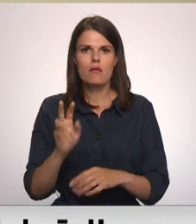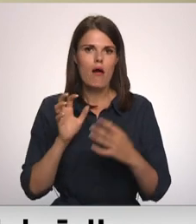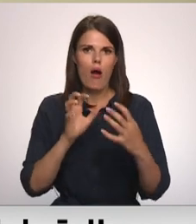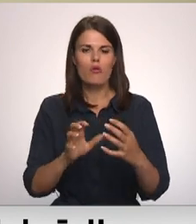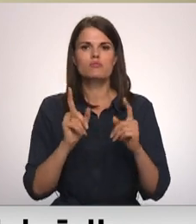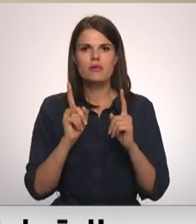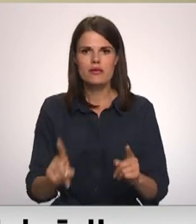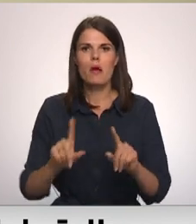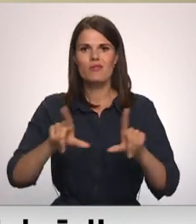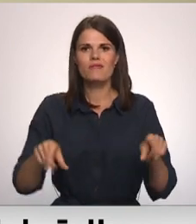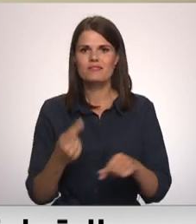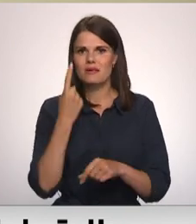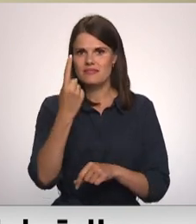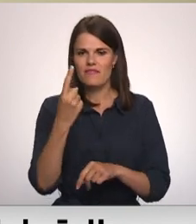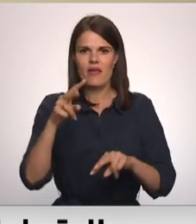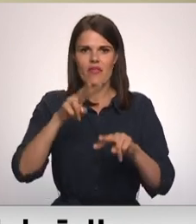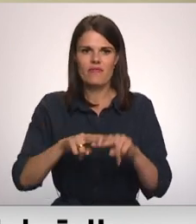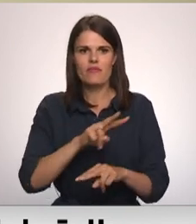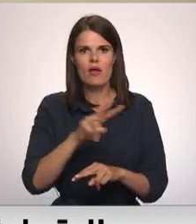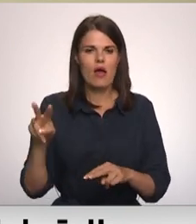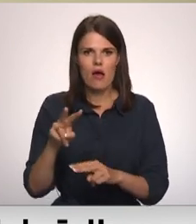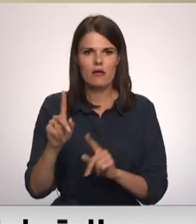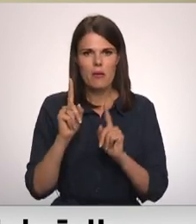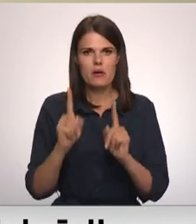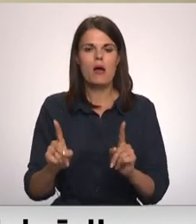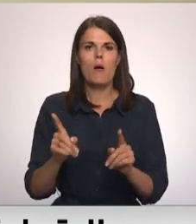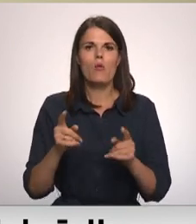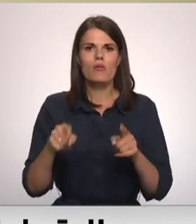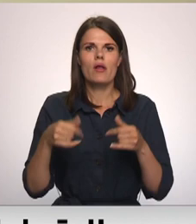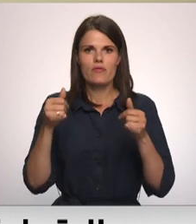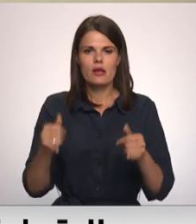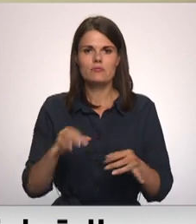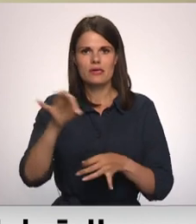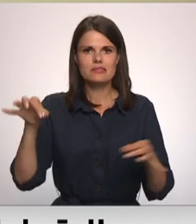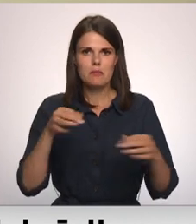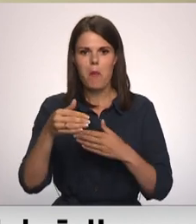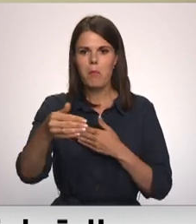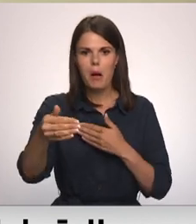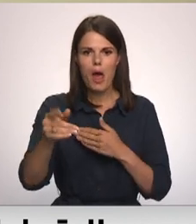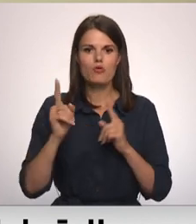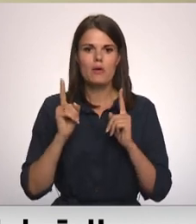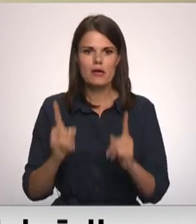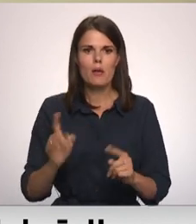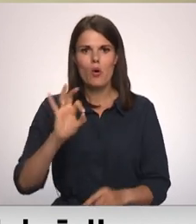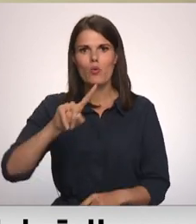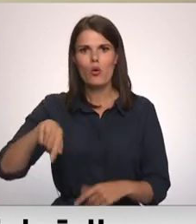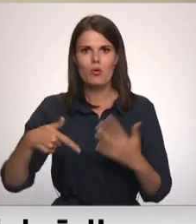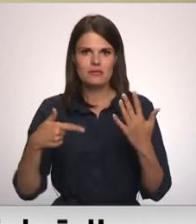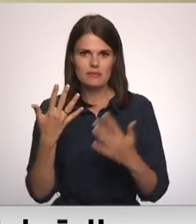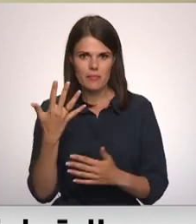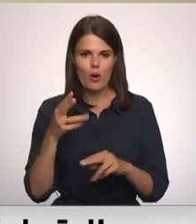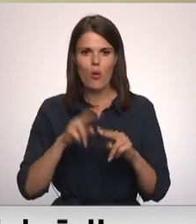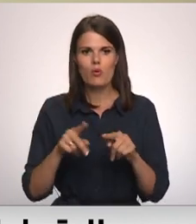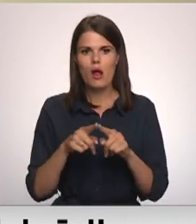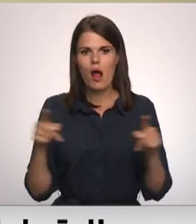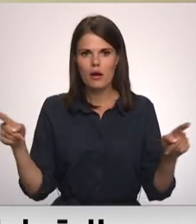vietai, ja tas paredzēta šīm ratiņkrēslam. Arī tur ir tie izmēri noteikti. Jābūt platumam 0,75 metriem un